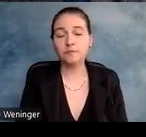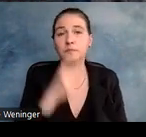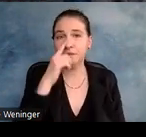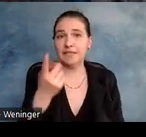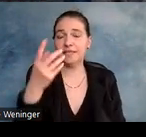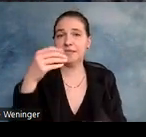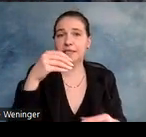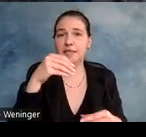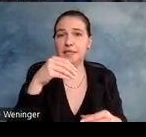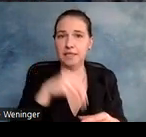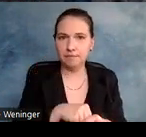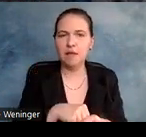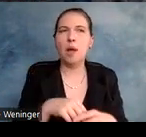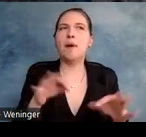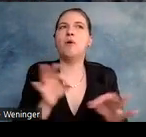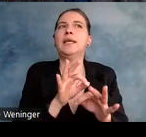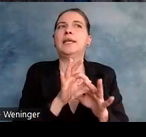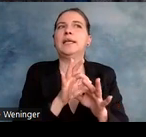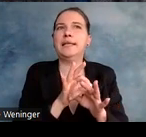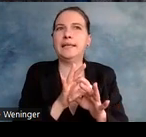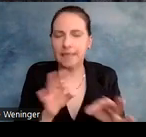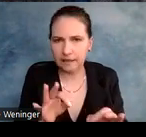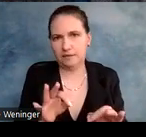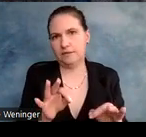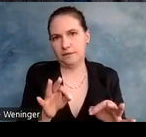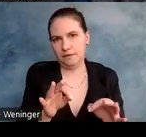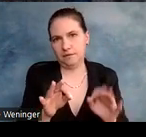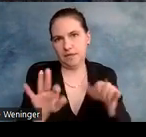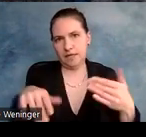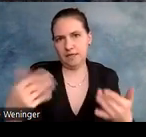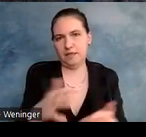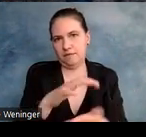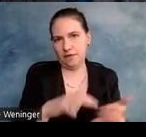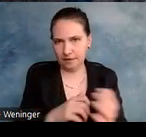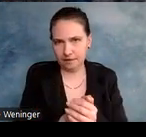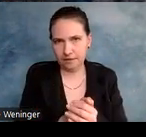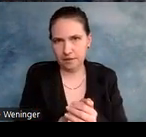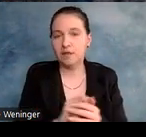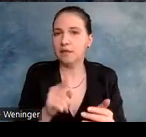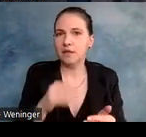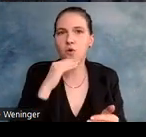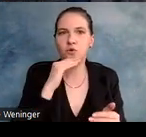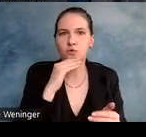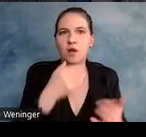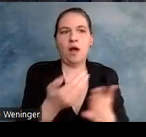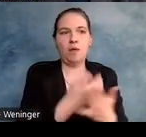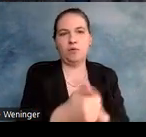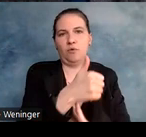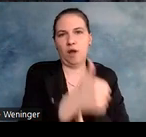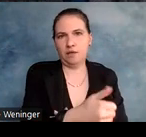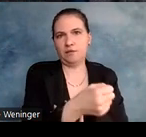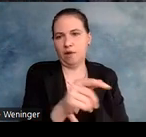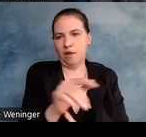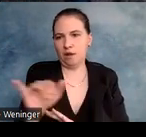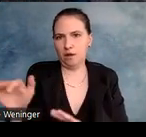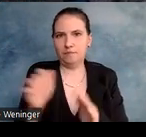ist, dann muss ich das nicht unbedingt im Alternativtext drin haben. Dann reicht es auch, wenn ich schreibe Abbildung 1 als Alternativtext und